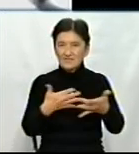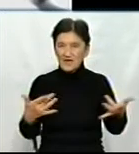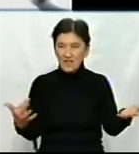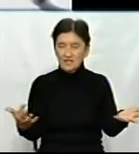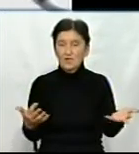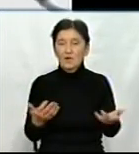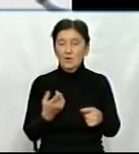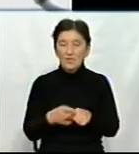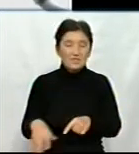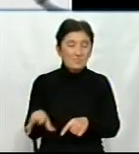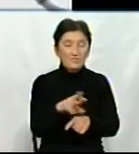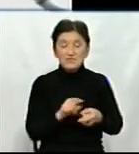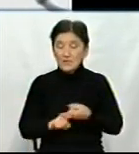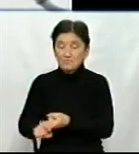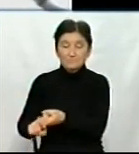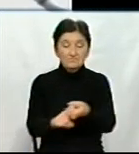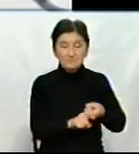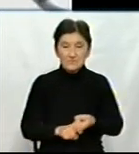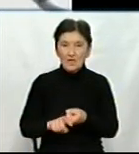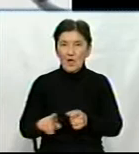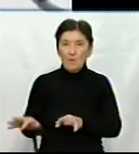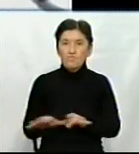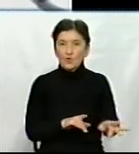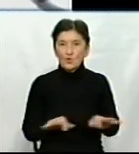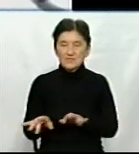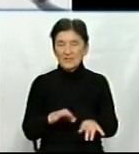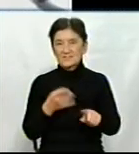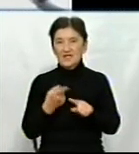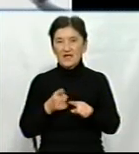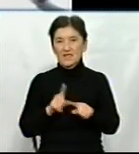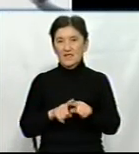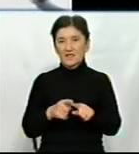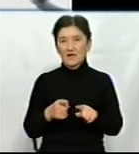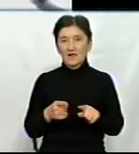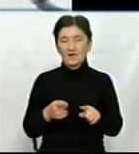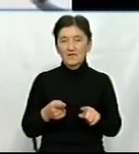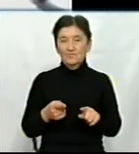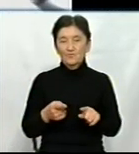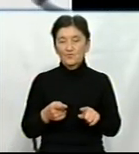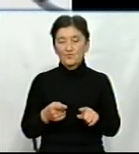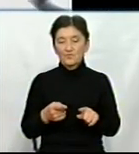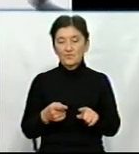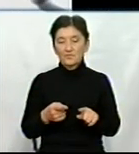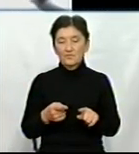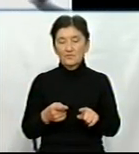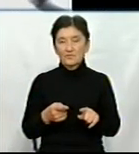процес, який не можна не брати до уваги.